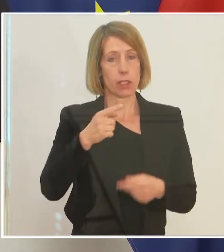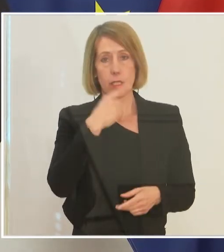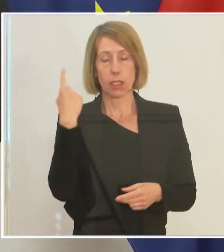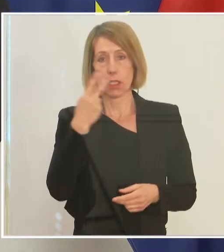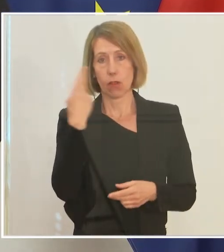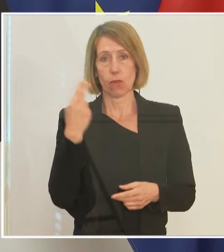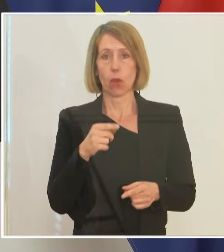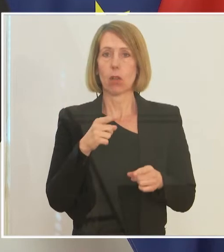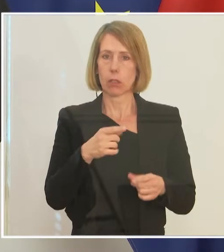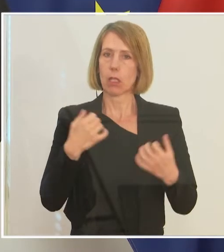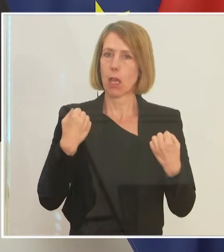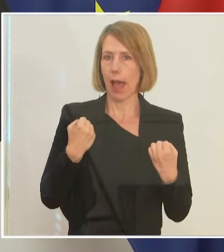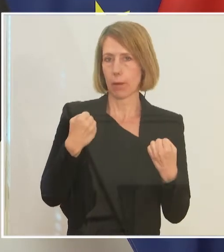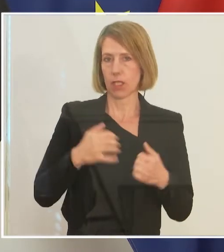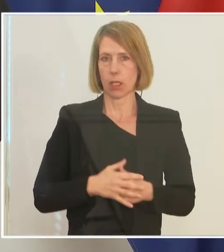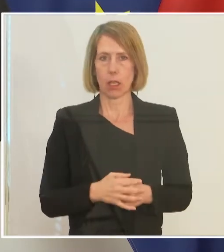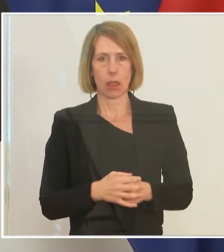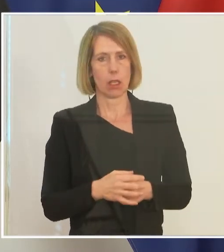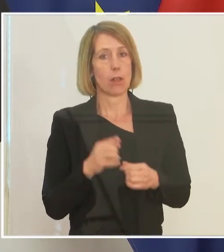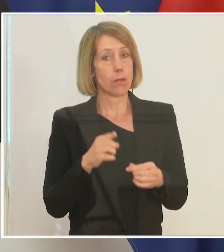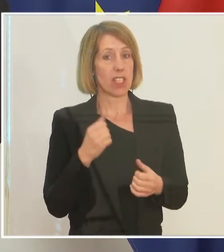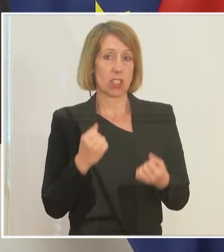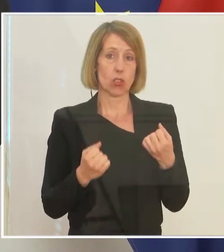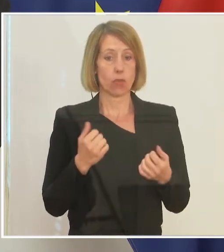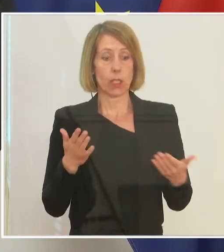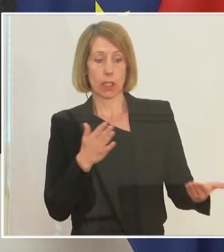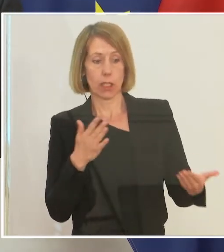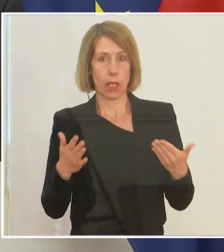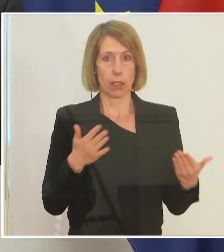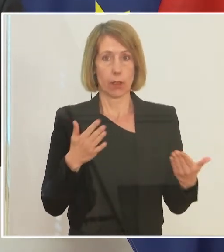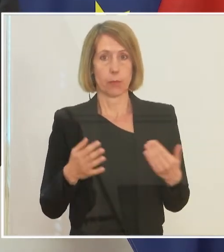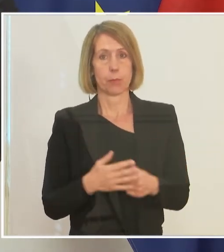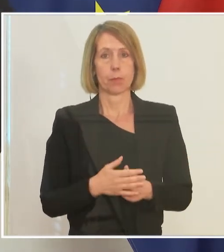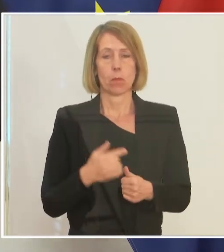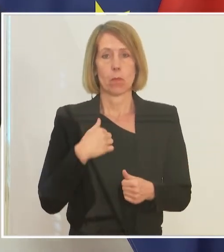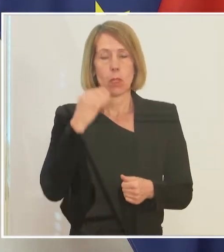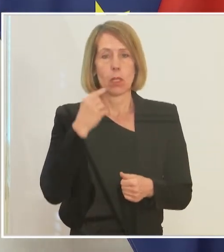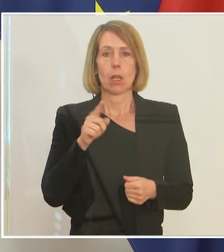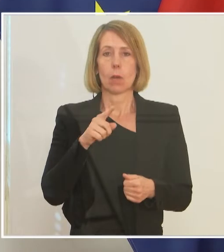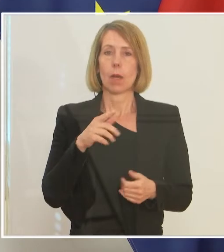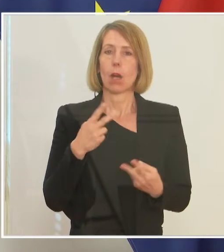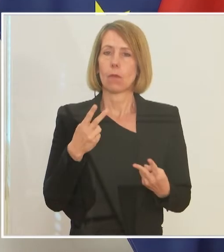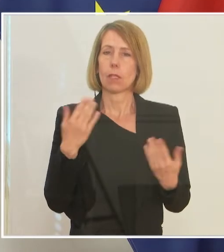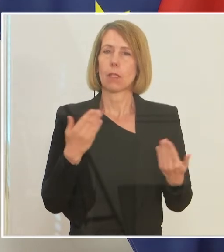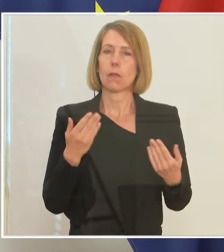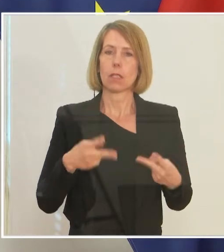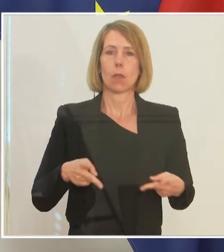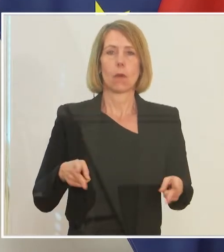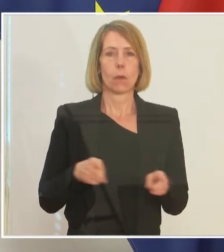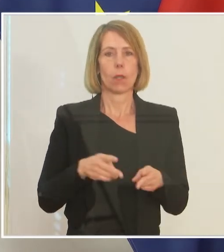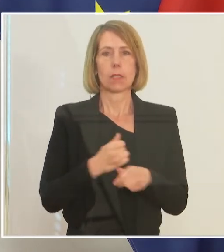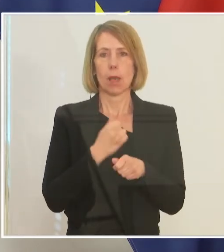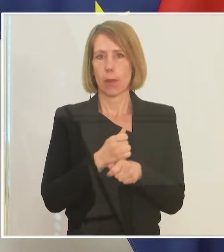sind, zu sichern. Das ist, glaube ich, die Schwierigkeit. Ich glaube auch, dass es sehr wichtig ist, dass man die Kurzarbeit jetzt nicht als ein